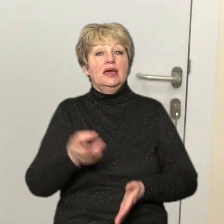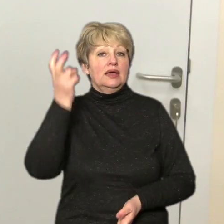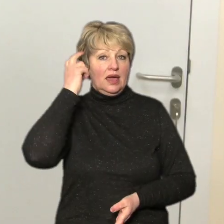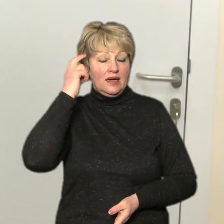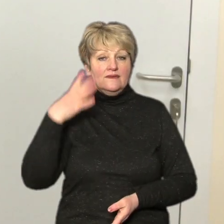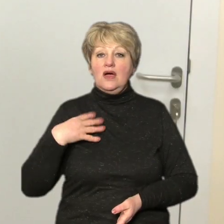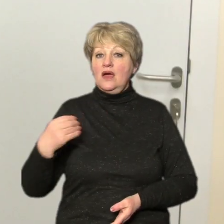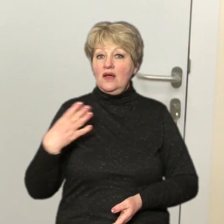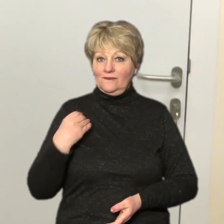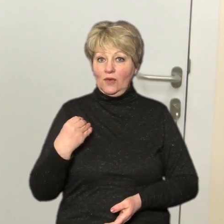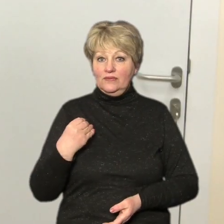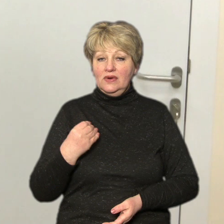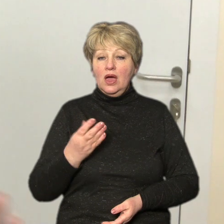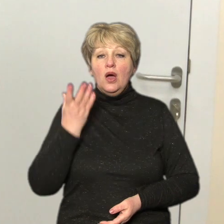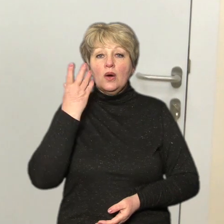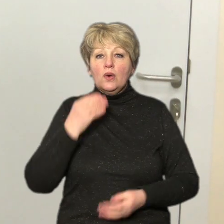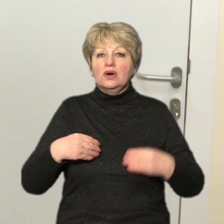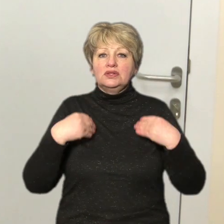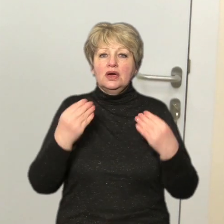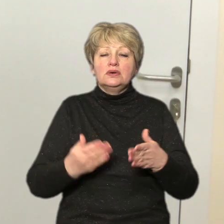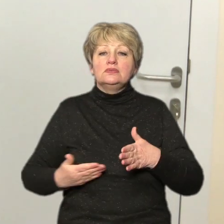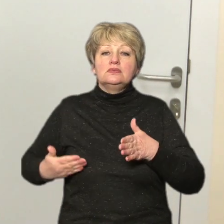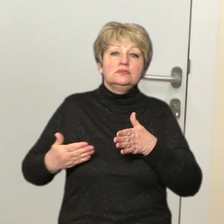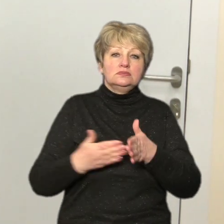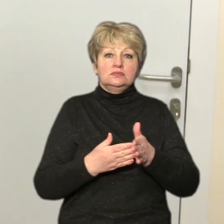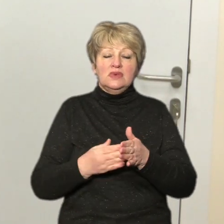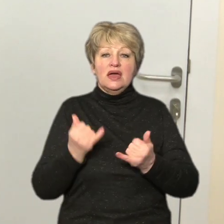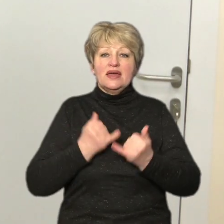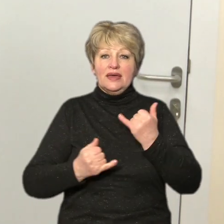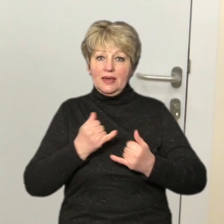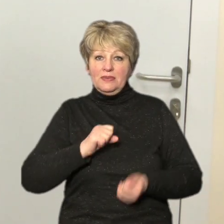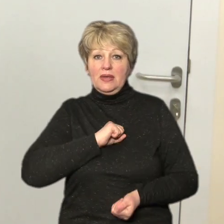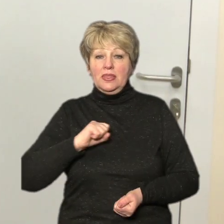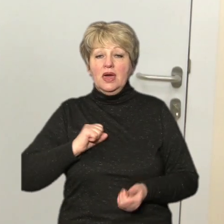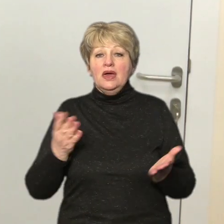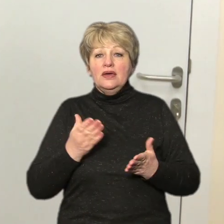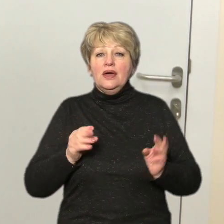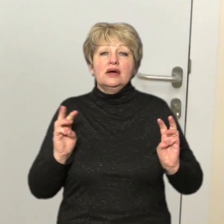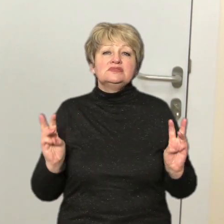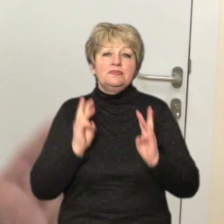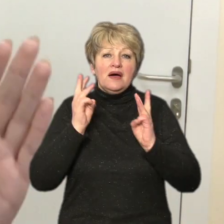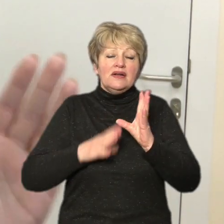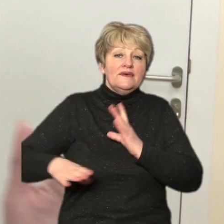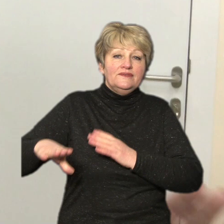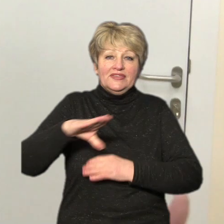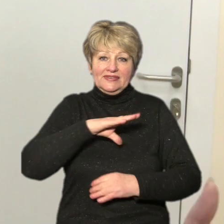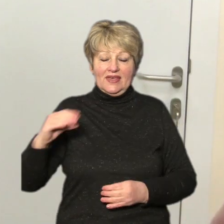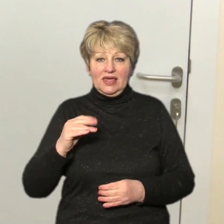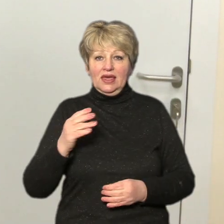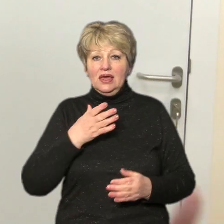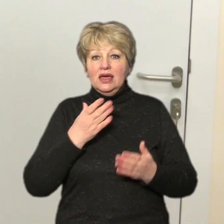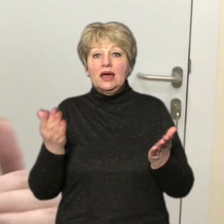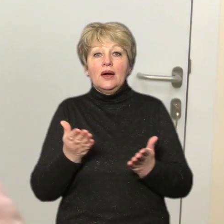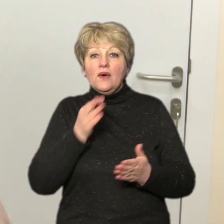Коли дається мегадозова хіміотерапія, яка спалює все на своєму шляху і якийсь